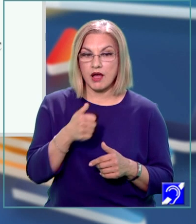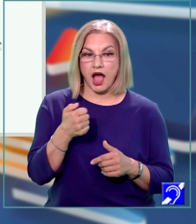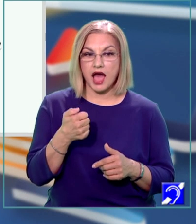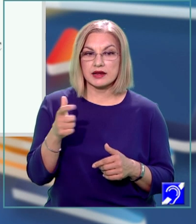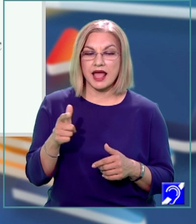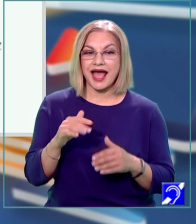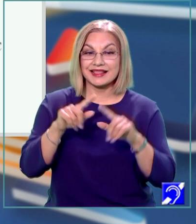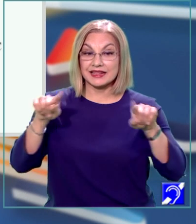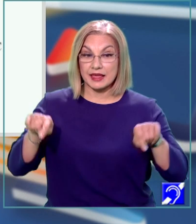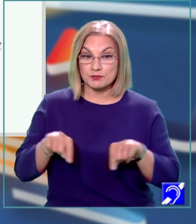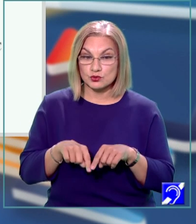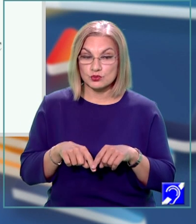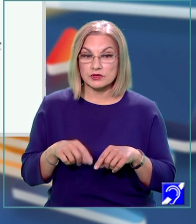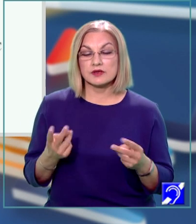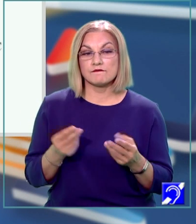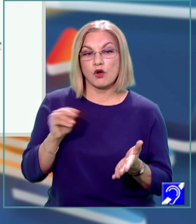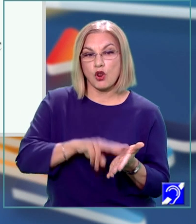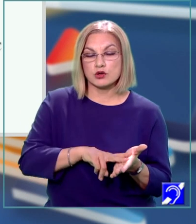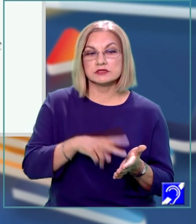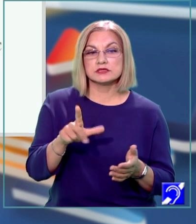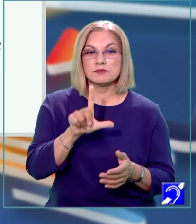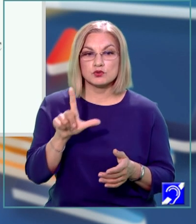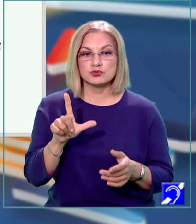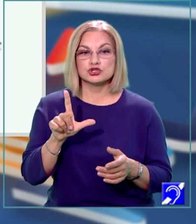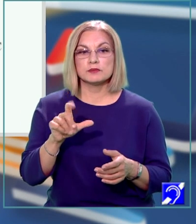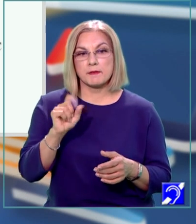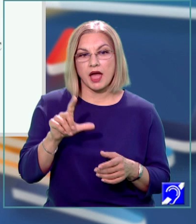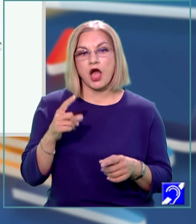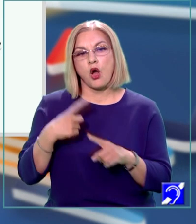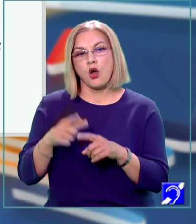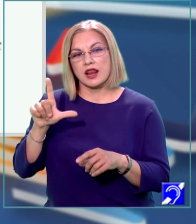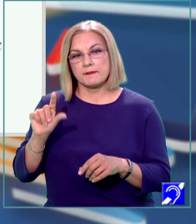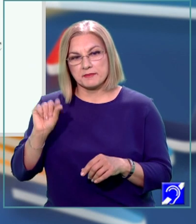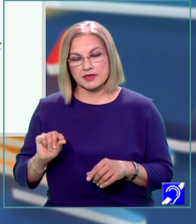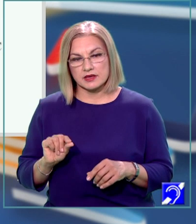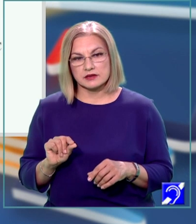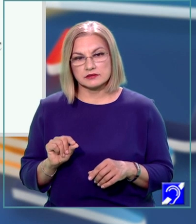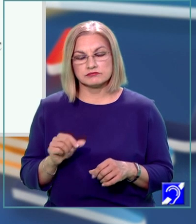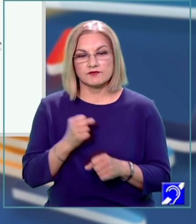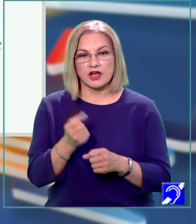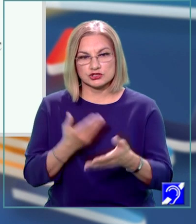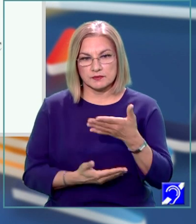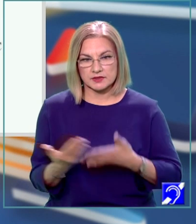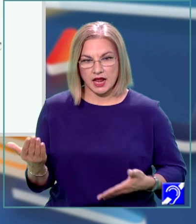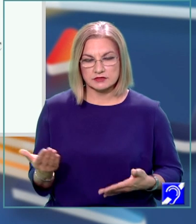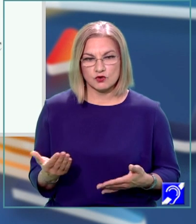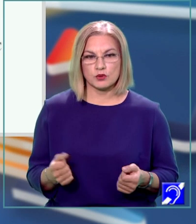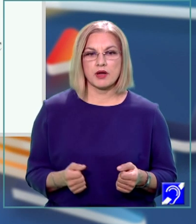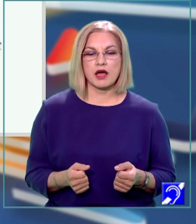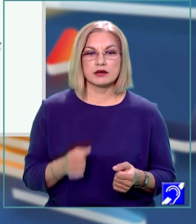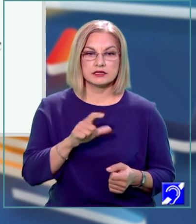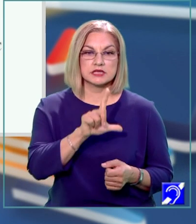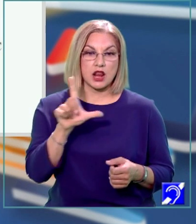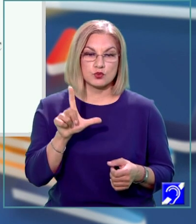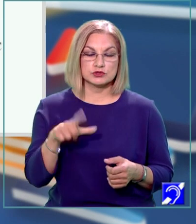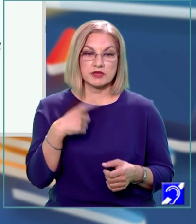dreptunghi vom folosi formula lungime ori lățime. Facem și transformarea întrucât lungimea